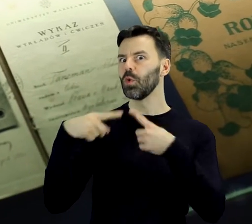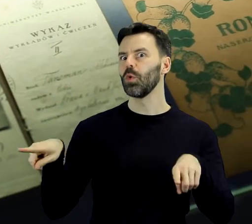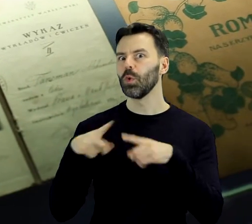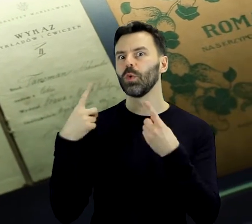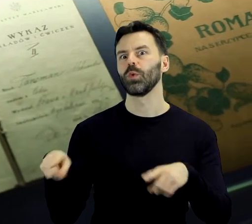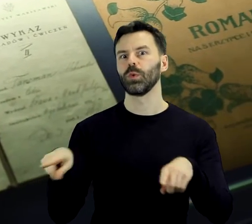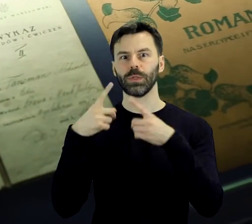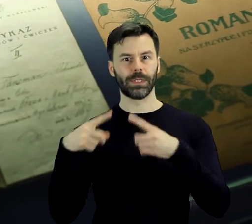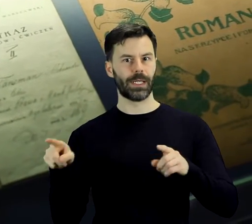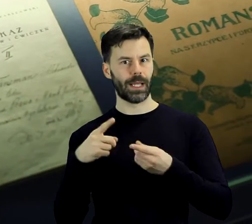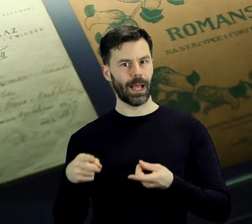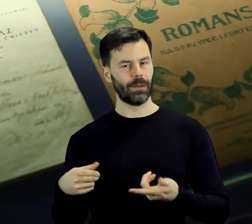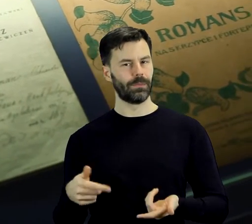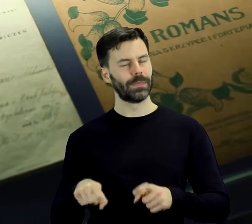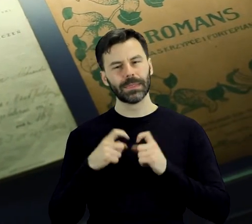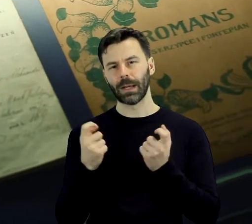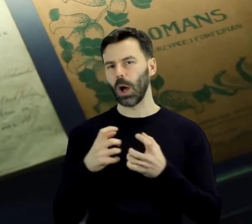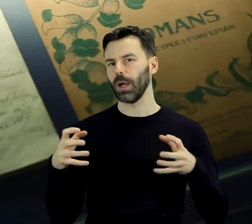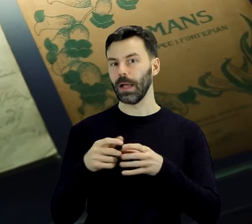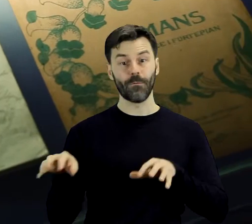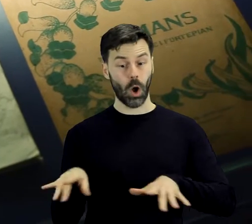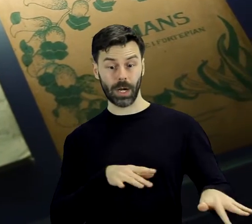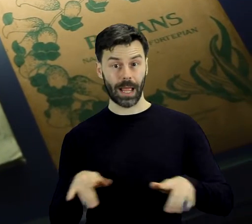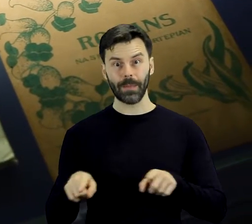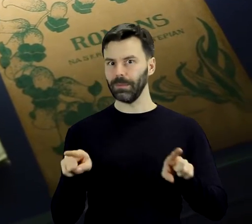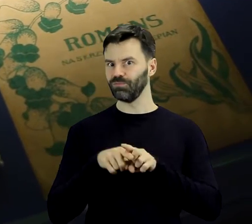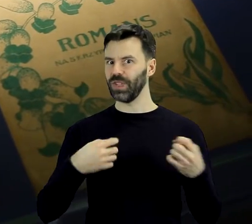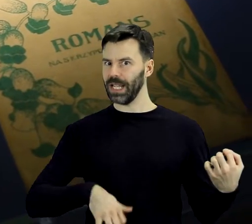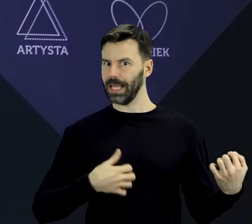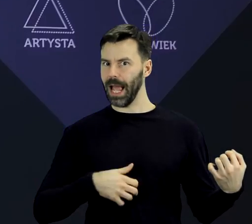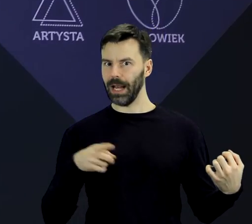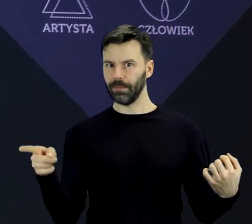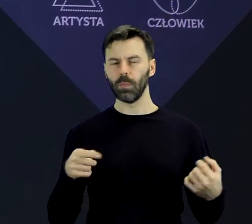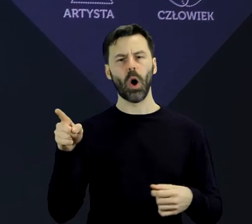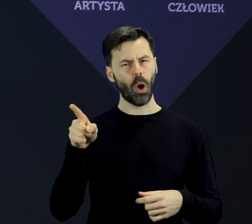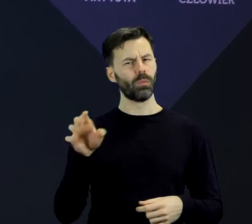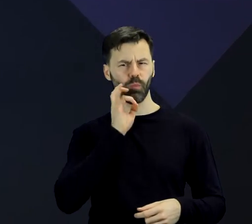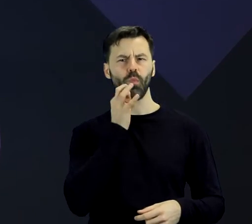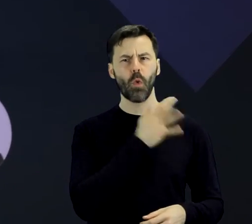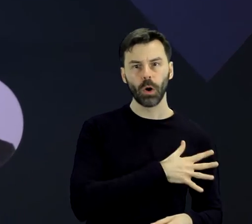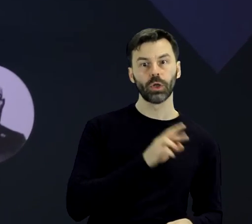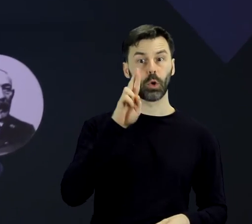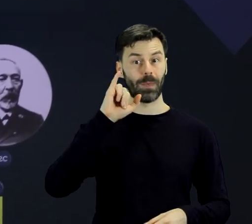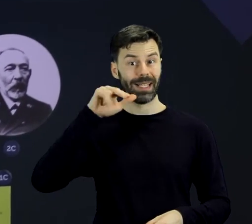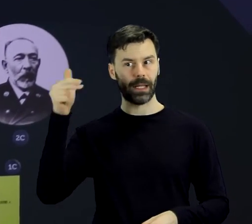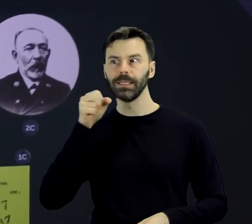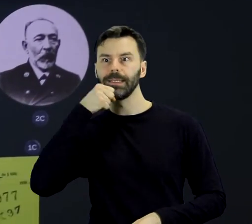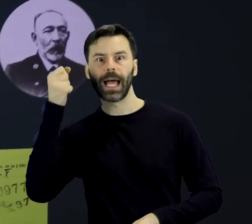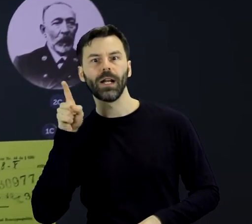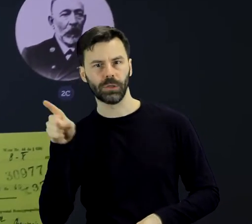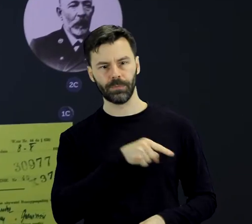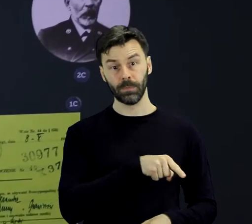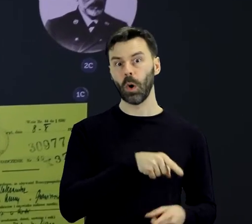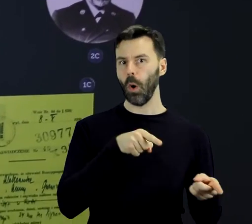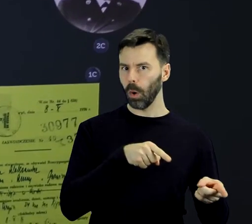ceniony kompozytor muzyki orkiestrowej, fortepianowej oraz gitarowej. Młodszy o 10 lat od Artura Rubinsteina,